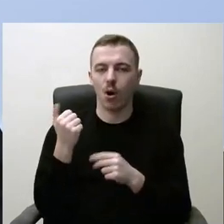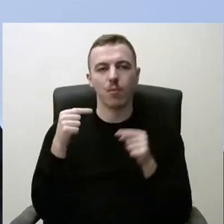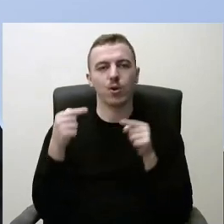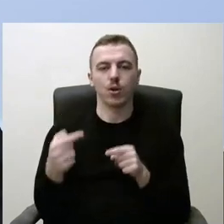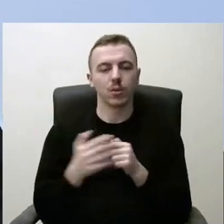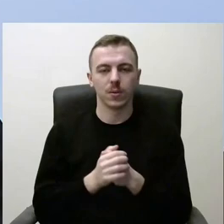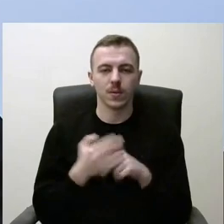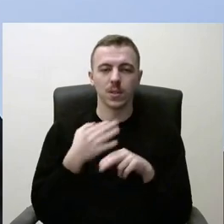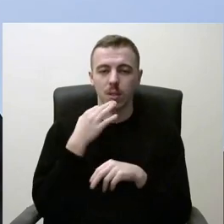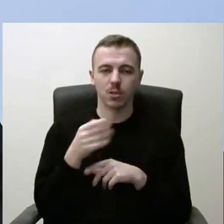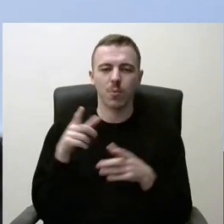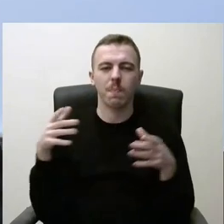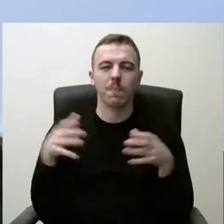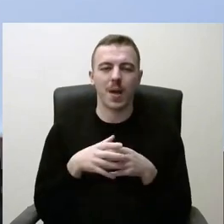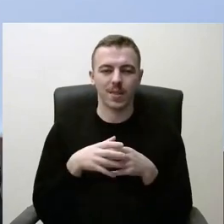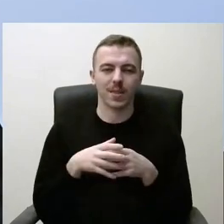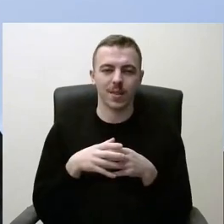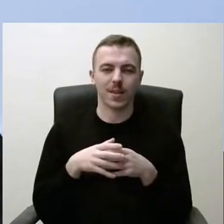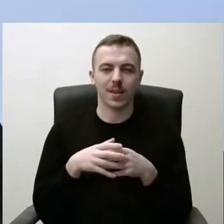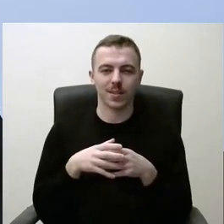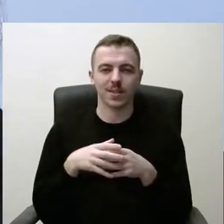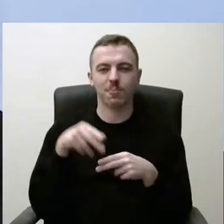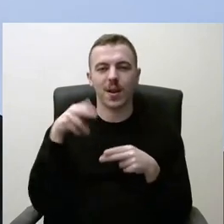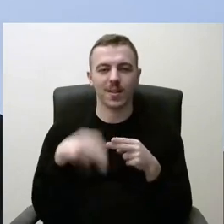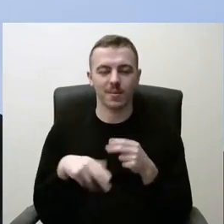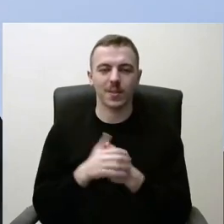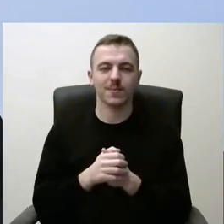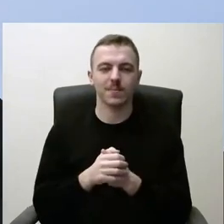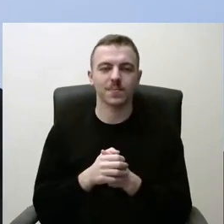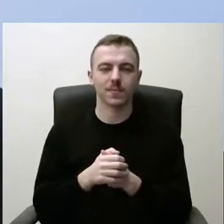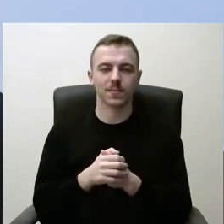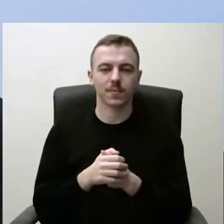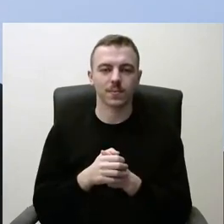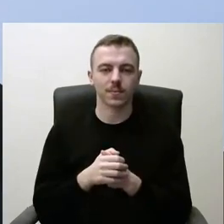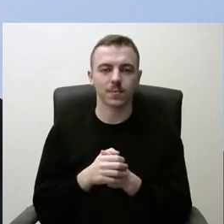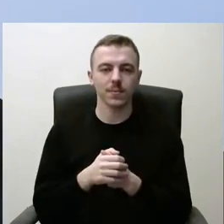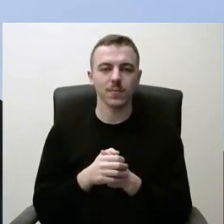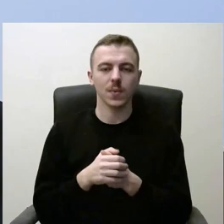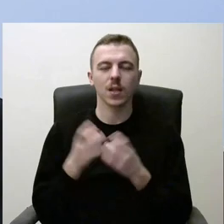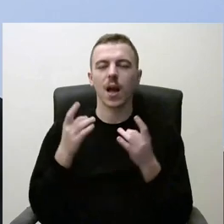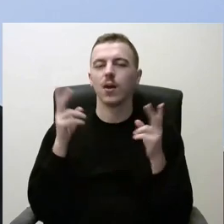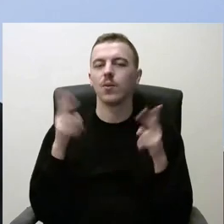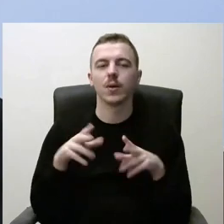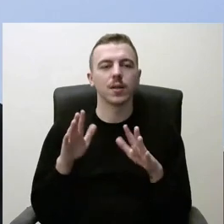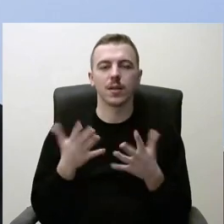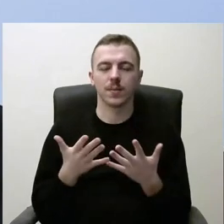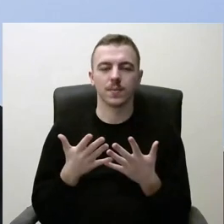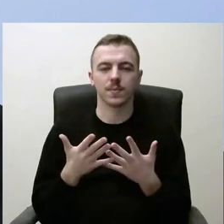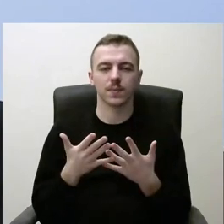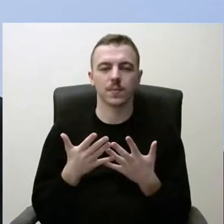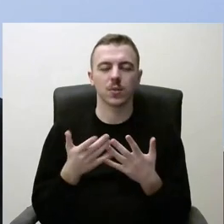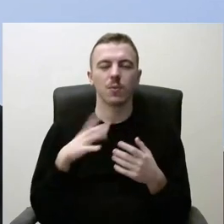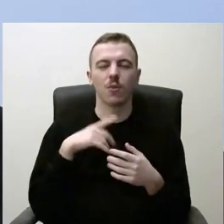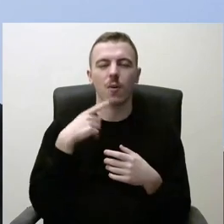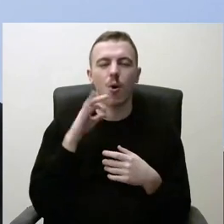sakyčiau, kad tai yra bendras toks, kaip pasakyti, sprendimų prieimimas. Tai yra viena. Ko dar reikėtų? Dar čia buvo užsiminta apie